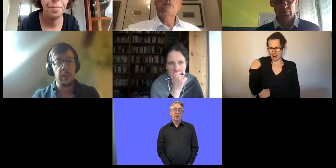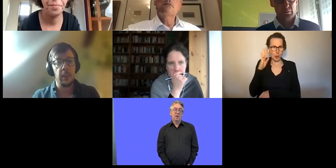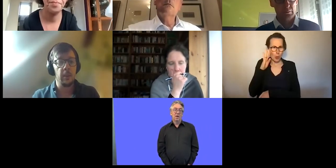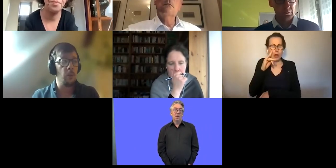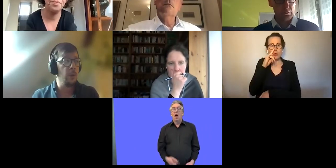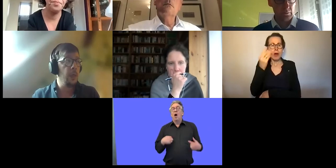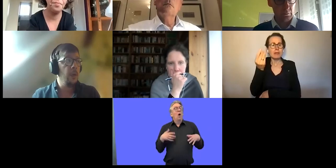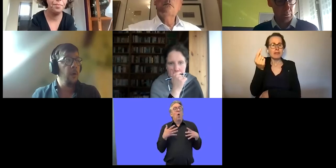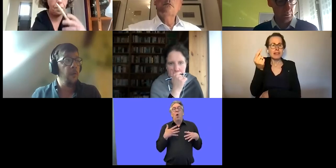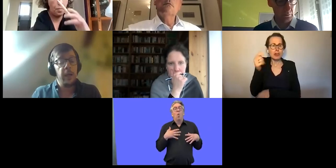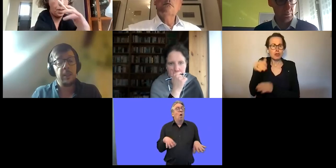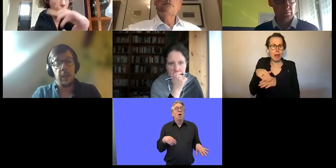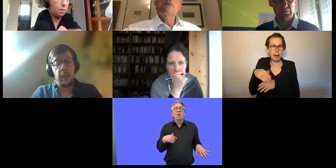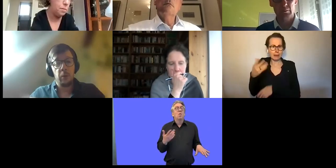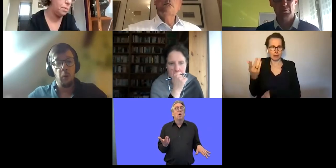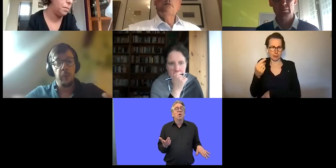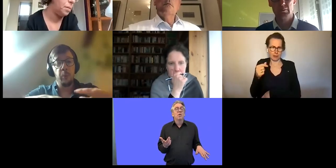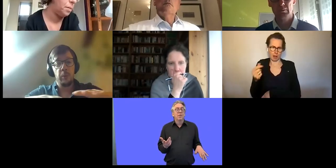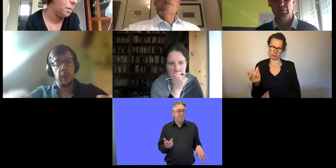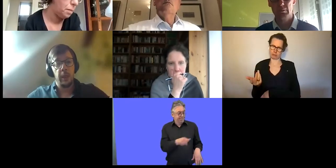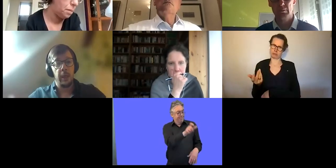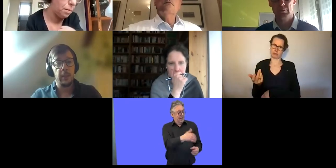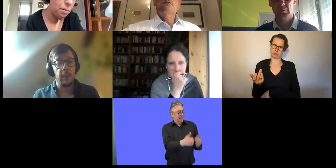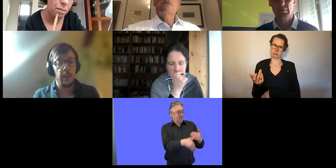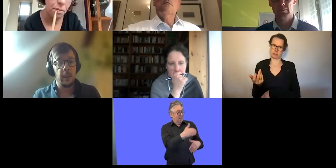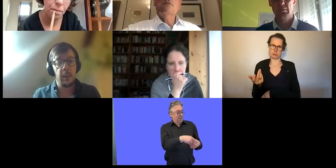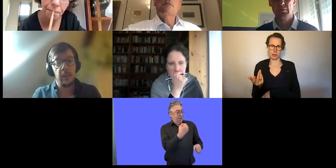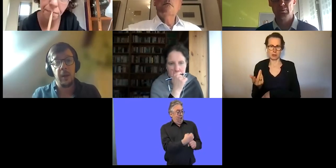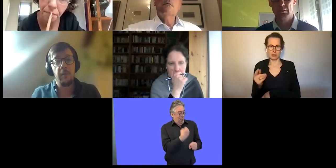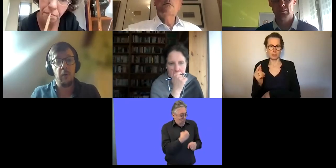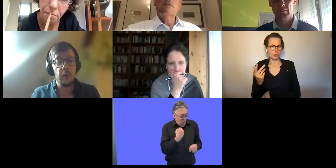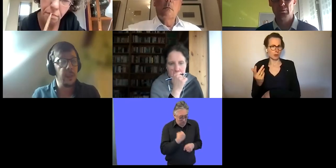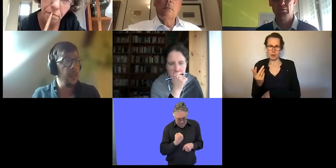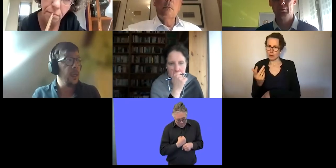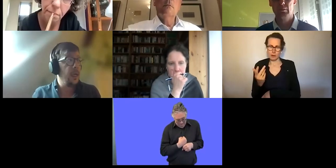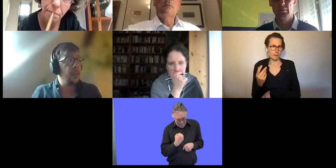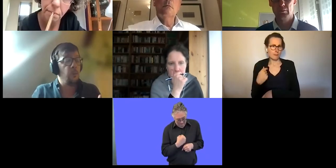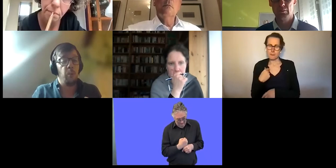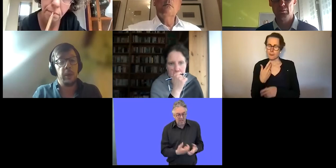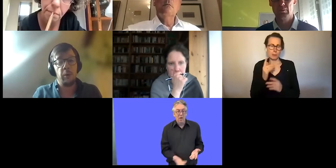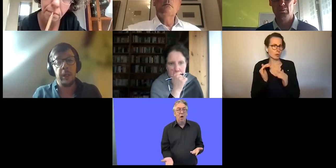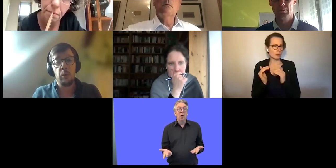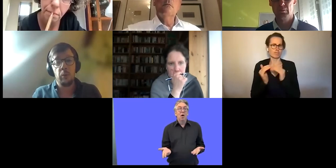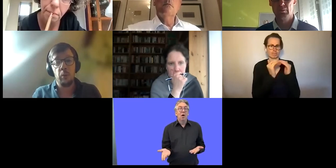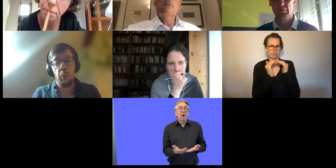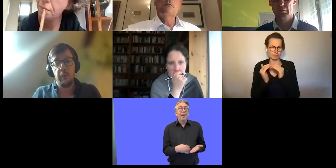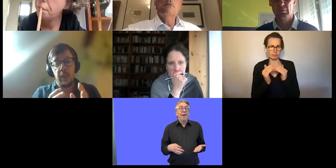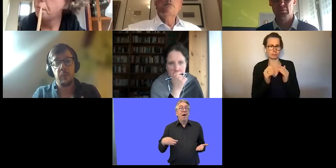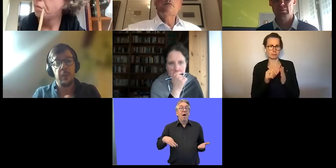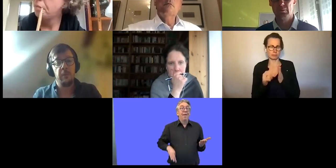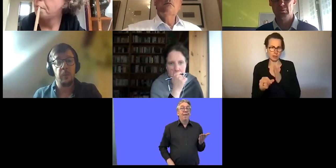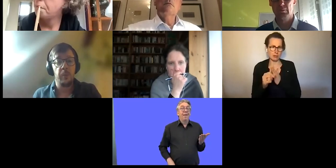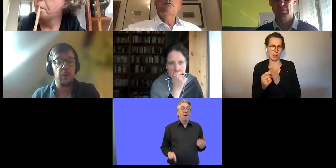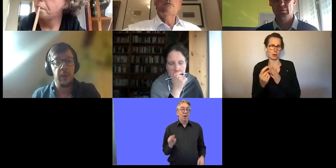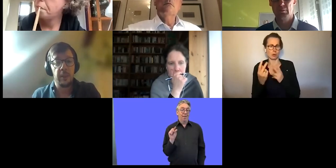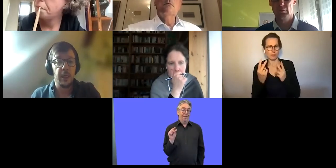ein Taschengeld vorsehen für Menschen mit Behinderungen. Wir denken, dass wir eigentlich überall dasselbe